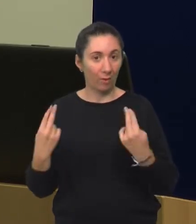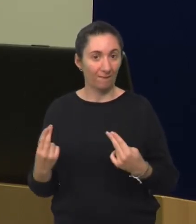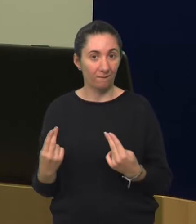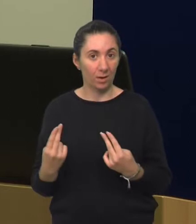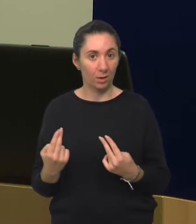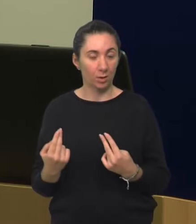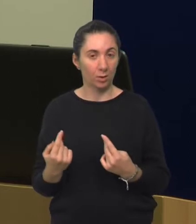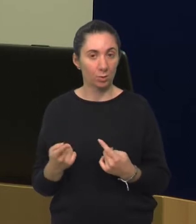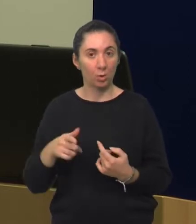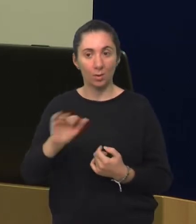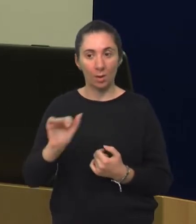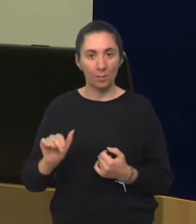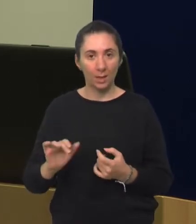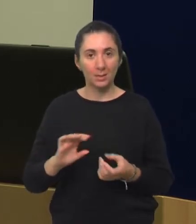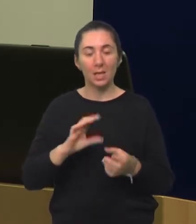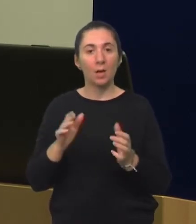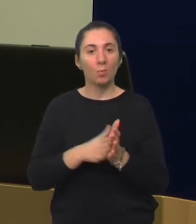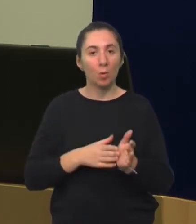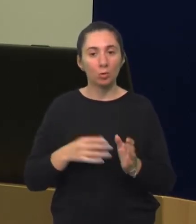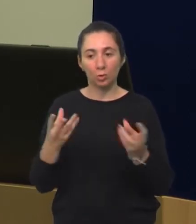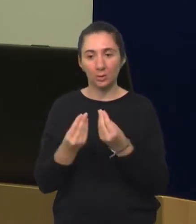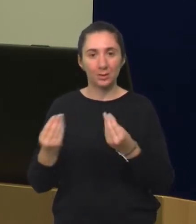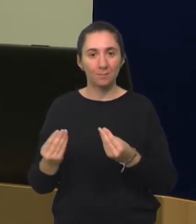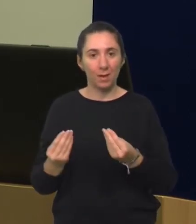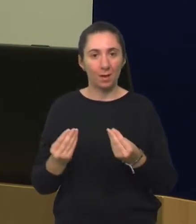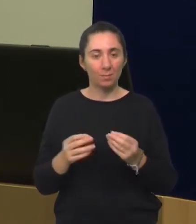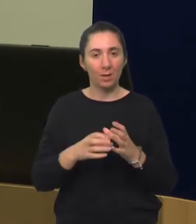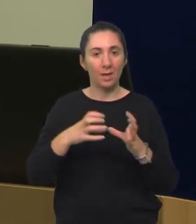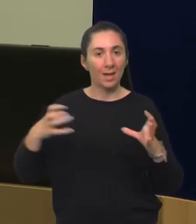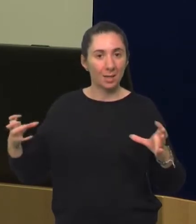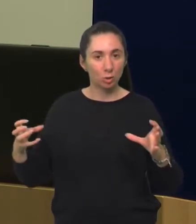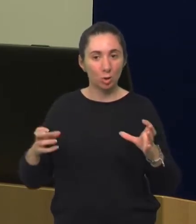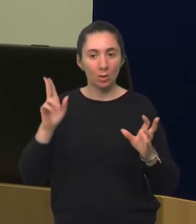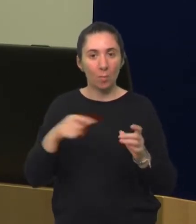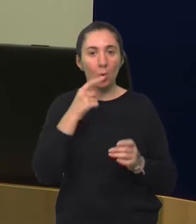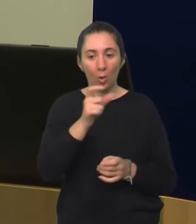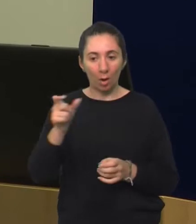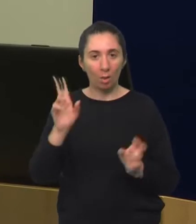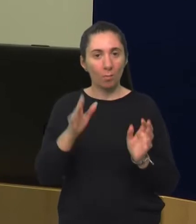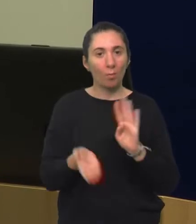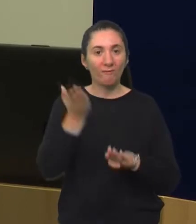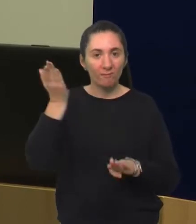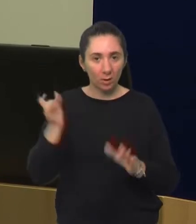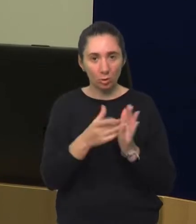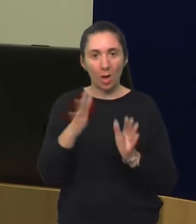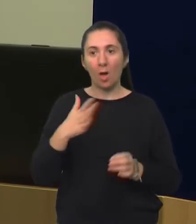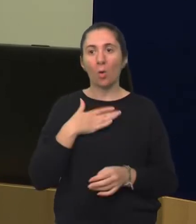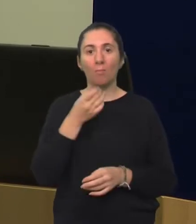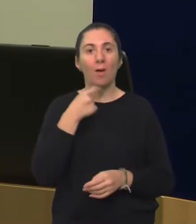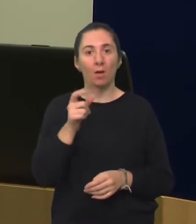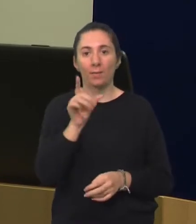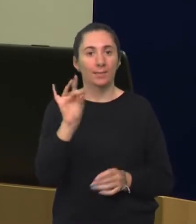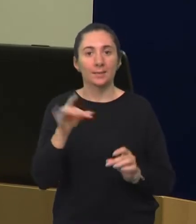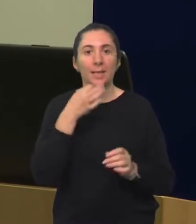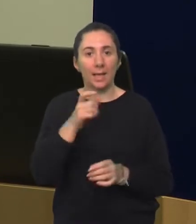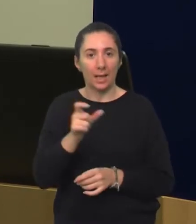djeca počela spajati rečenice, oni moraju imati kritičnu masu tih riječi koje uopće mogu spojiti. Ako u riječniku imaju svega deset riječi sa